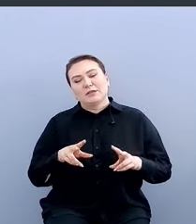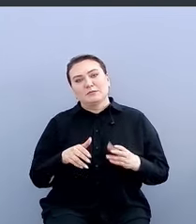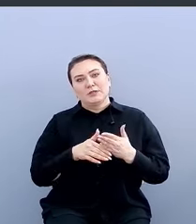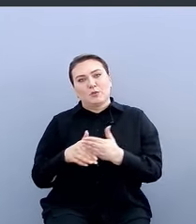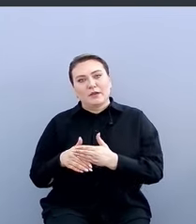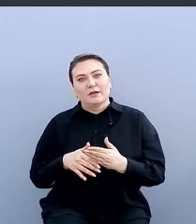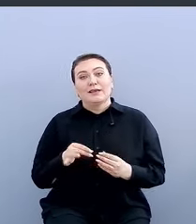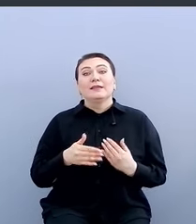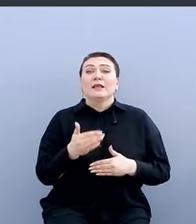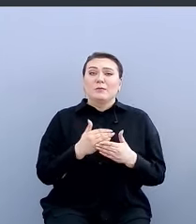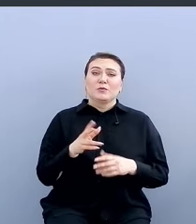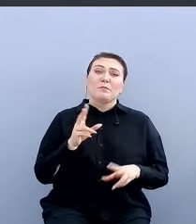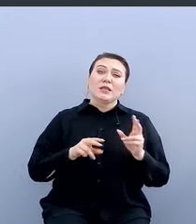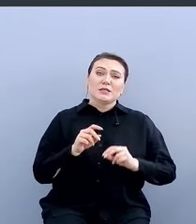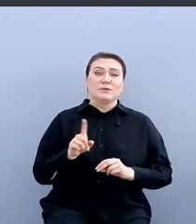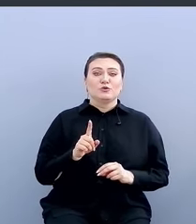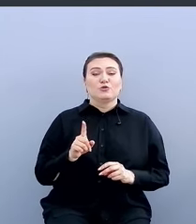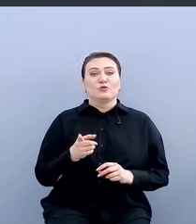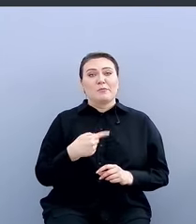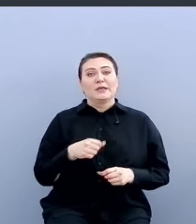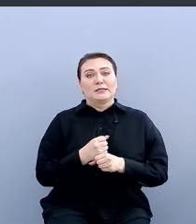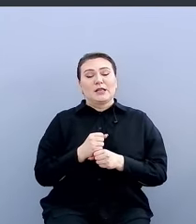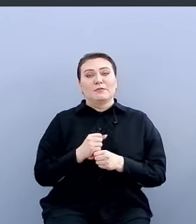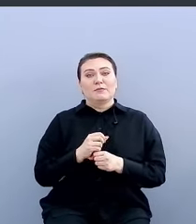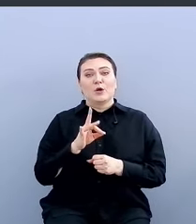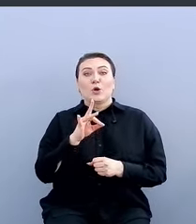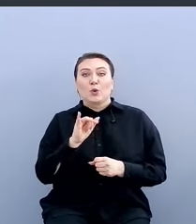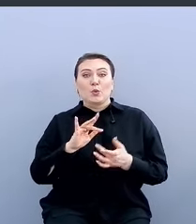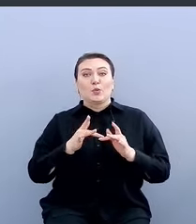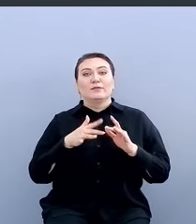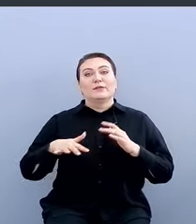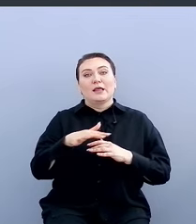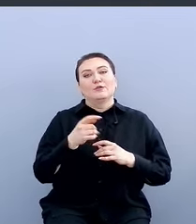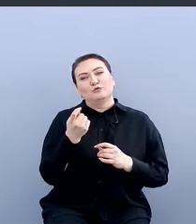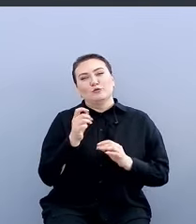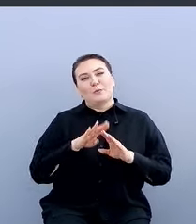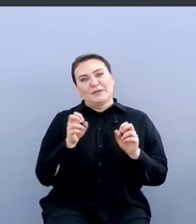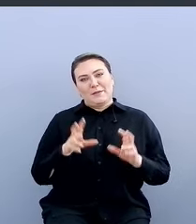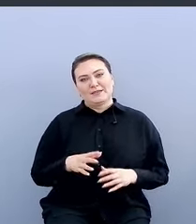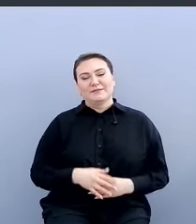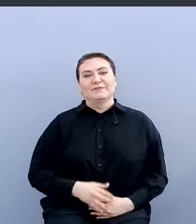надеемся, что делаем Рунет чуточку безопаснее. Спасибо.